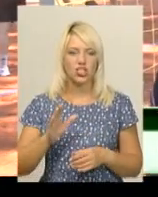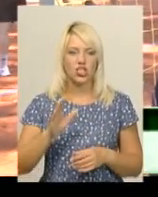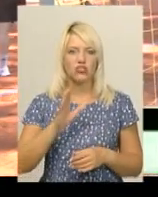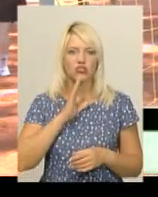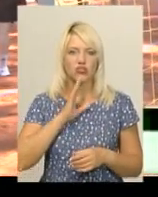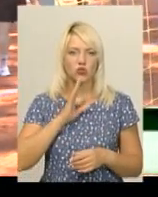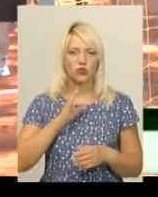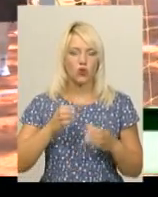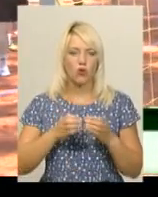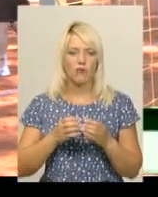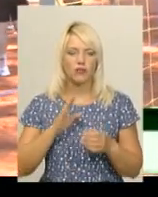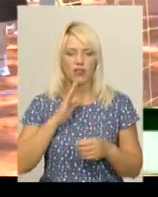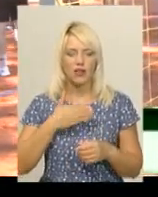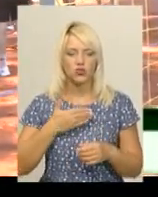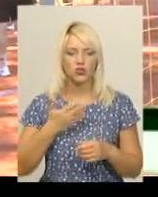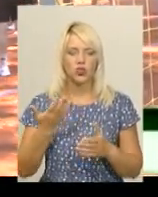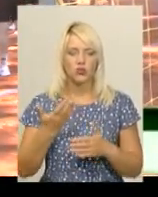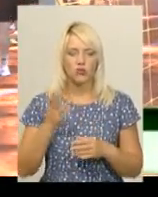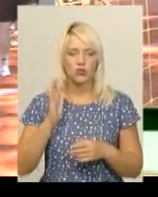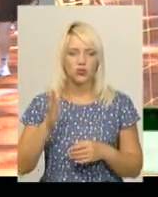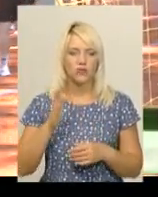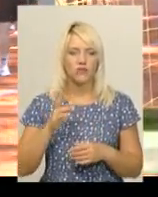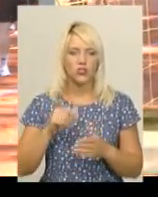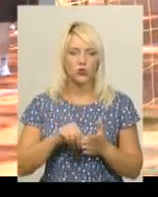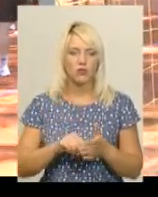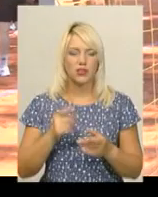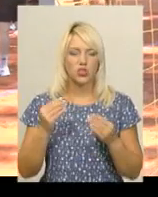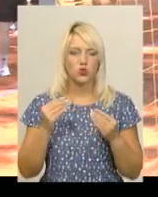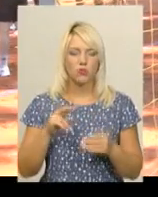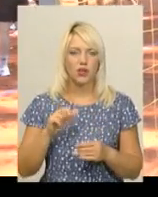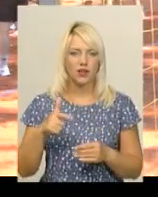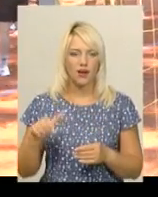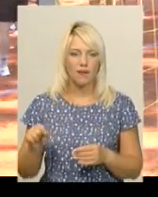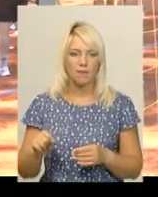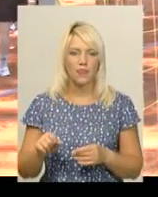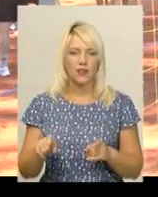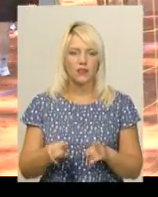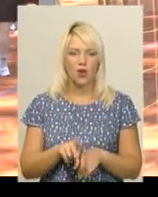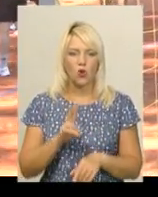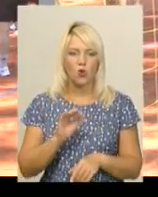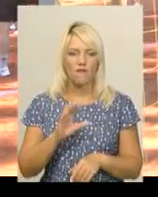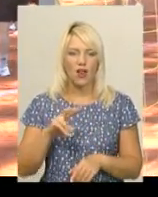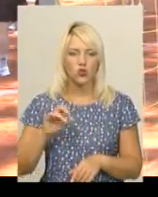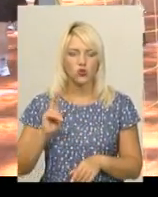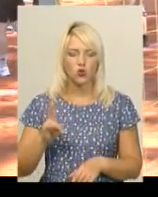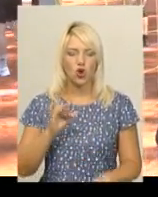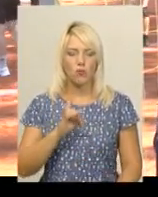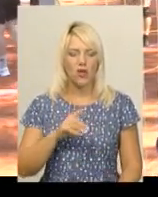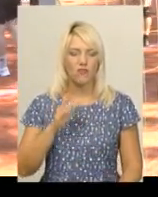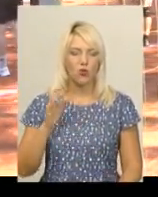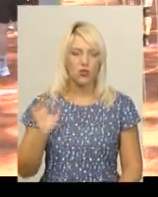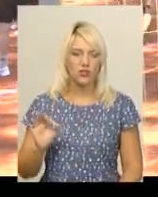нашої дівчат, які в цьому році будуть виступати в суперлізі. Також Ковальчук Роман Олександрович